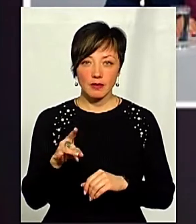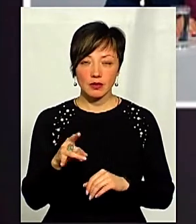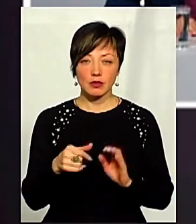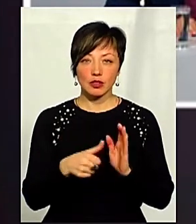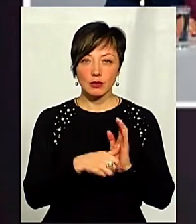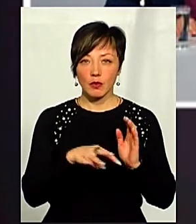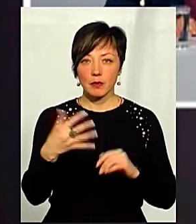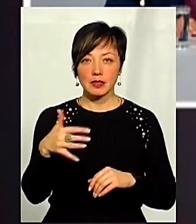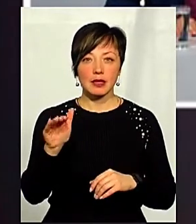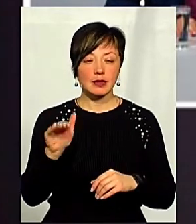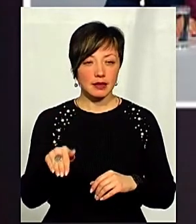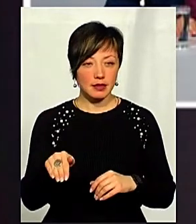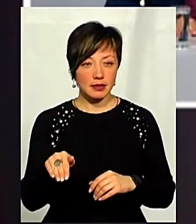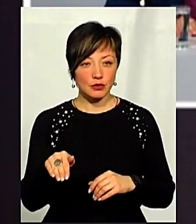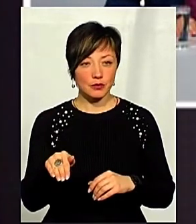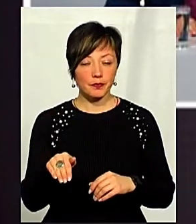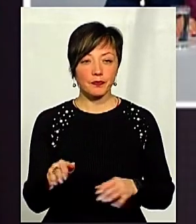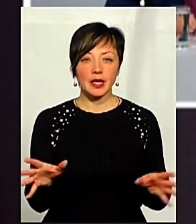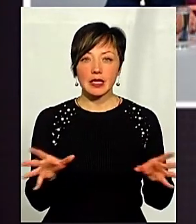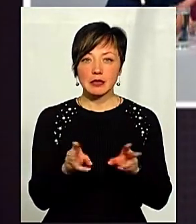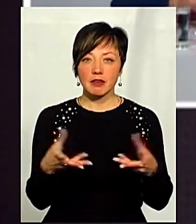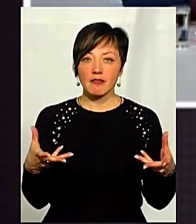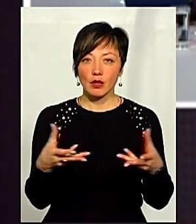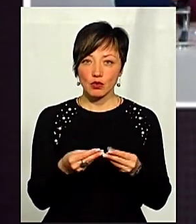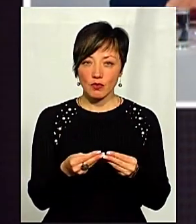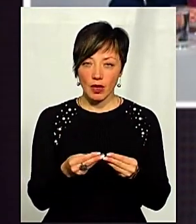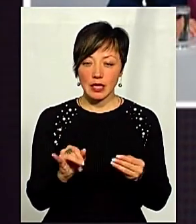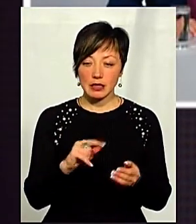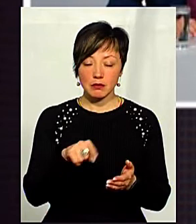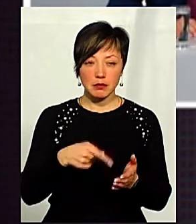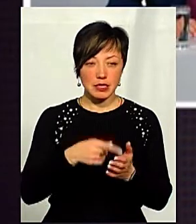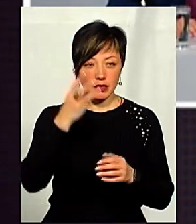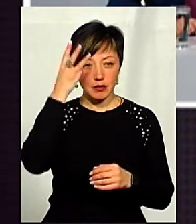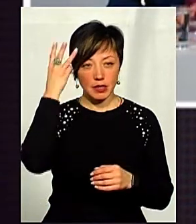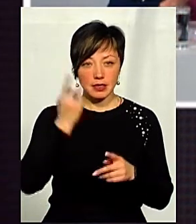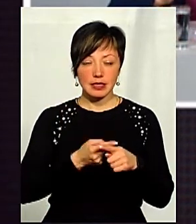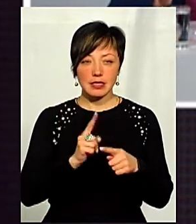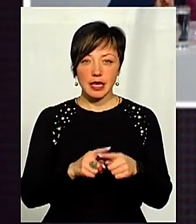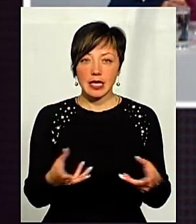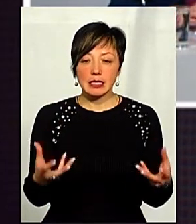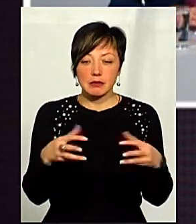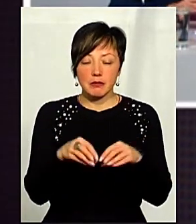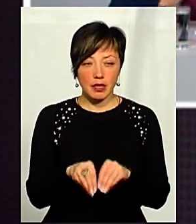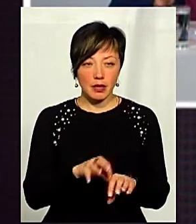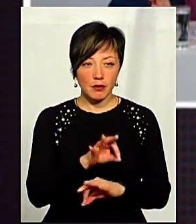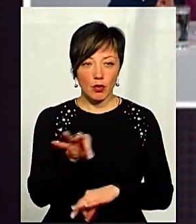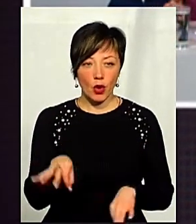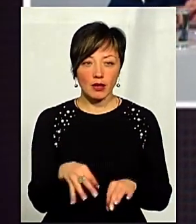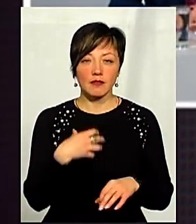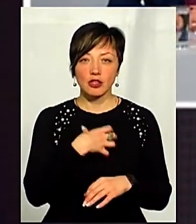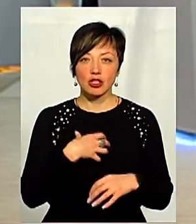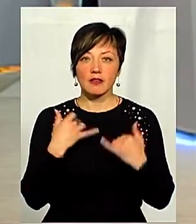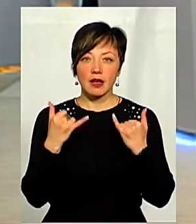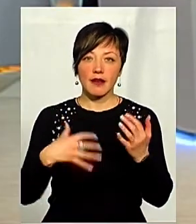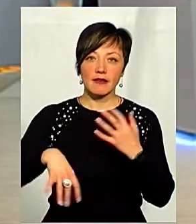мільйонів 50 тисяч, якщо я не помиляюся. Співфінансування також йде із міста Хмельницького, тому що це є спільний проєкт, він важливий для